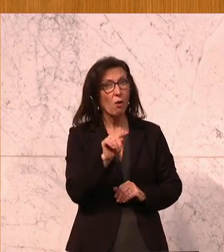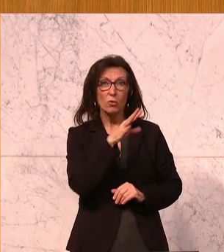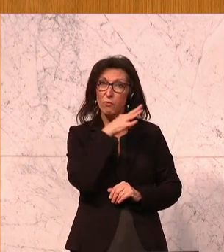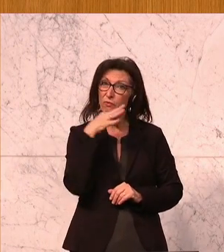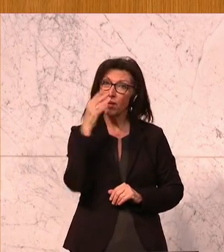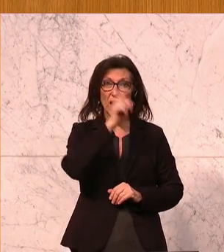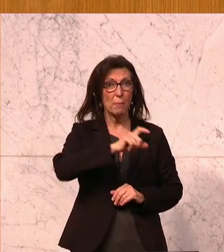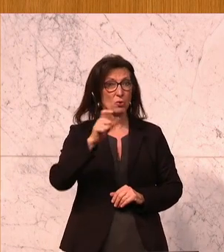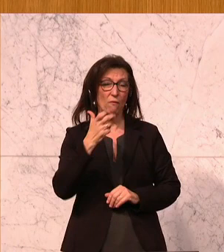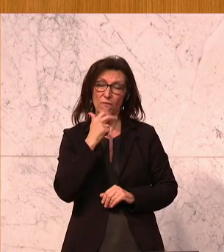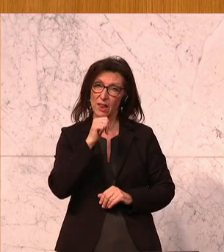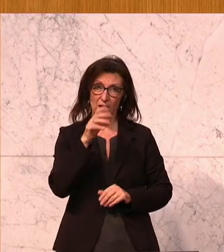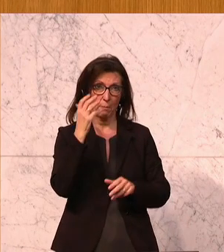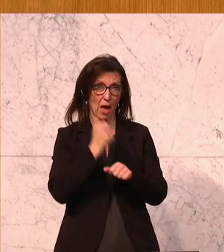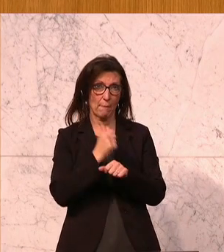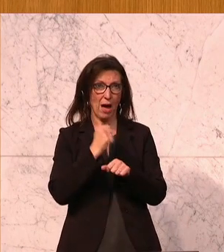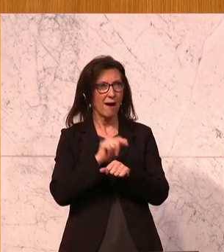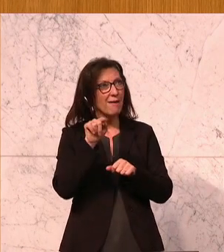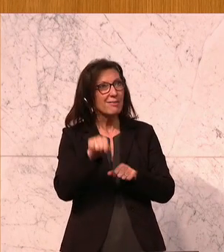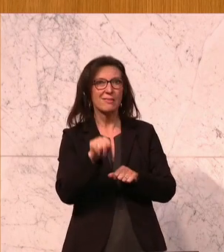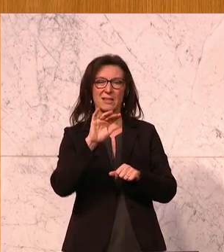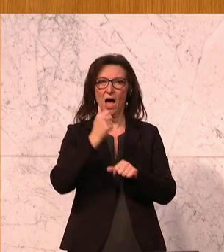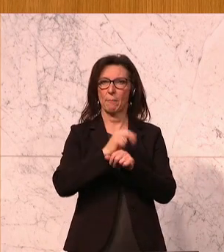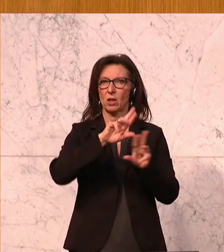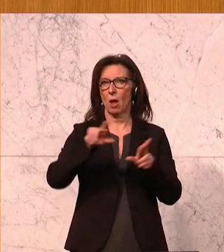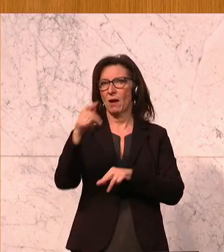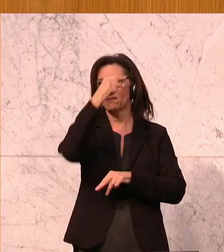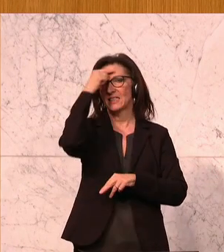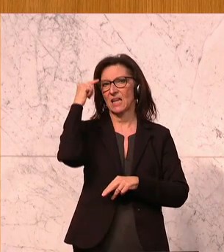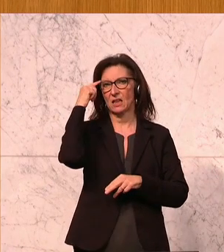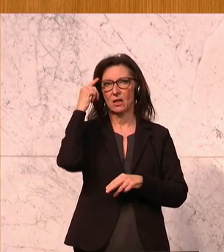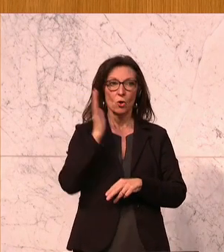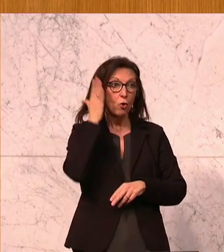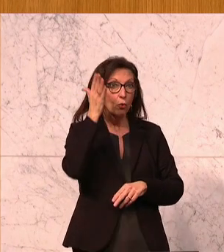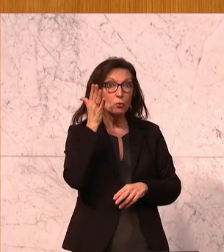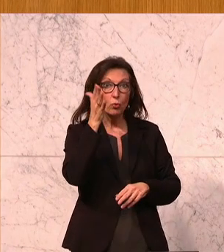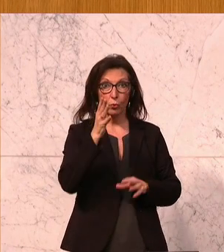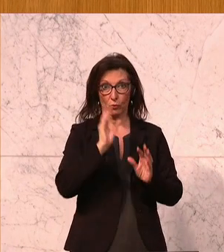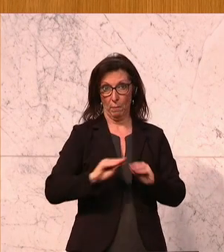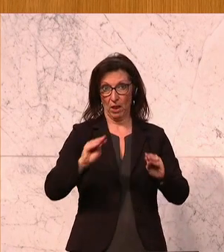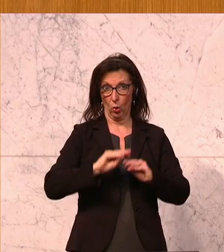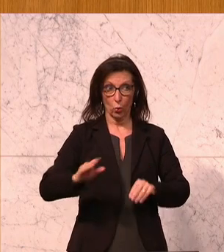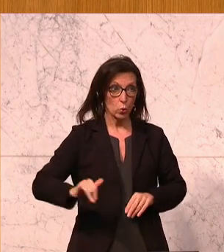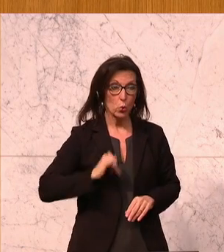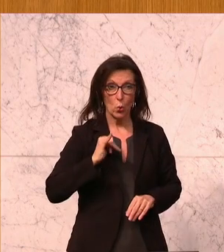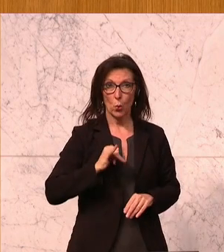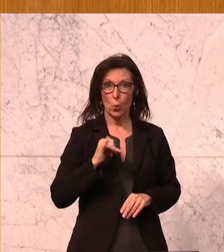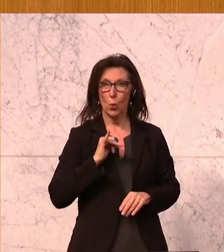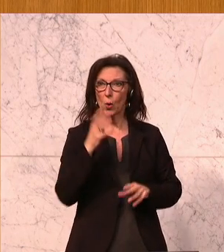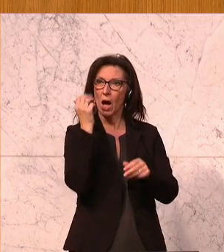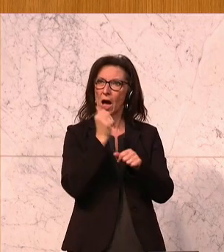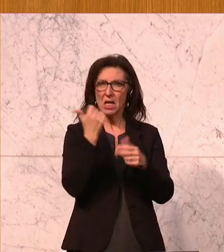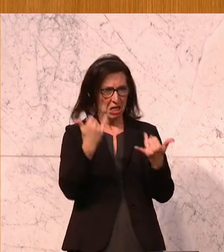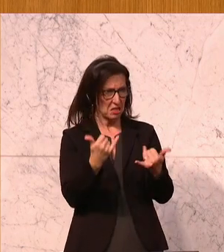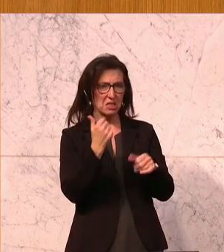sinnstiftenden und schönen Job ausüben möchten. Gerade die jungen angehenden Pädagoginnen und Pädagogen hat man hierbei Rahmen und Arbeitsbedingungen